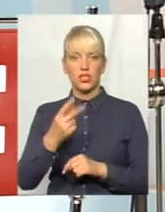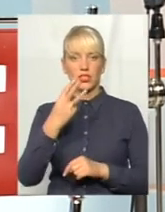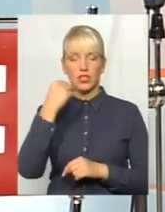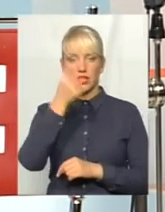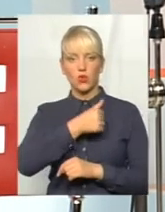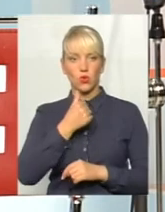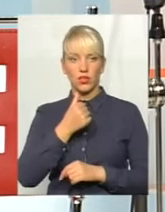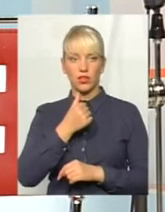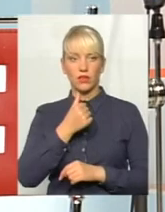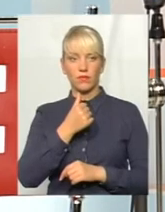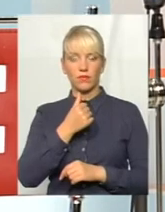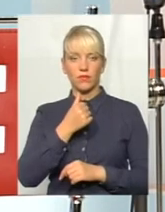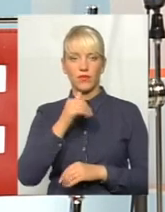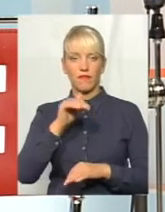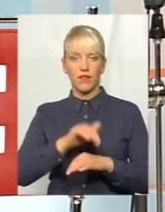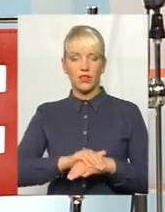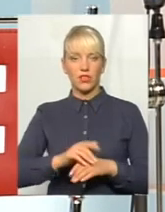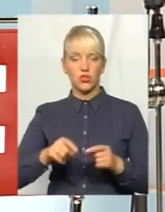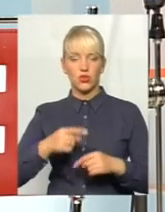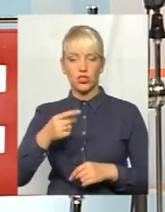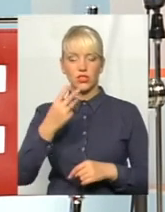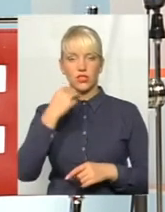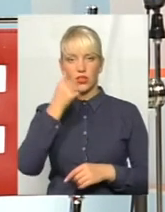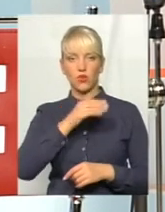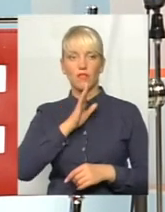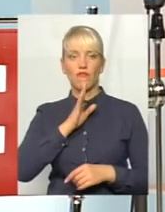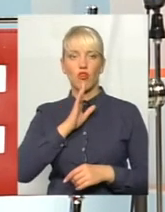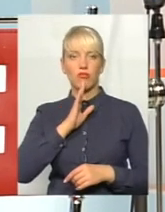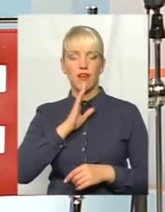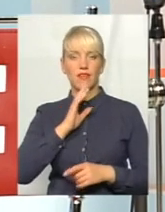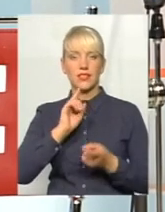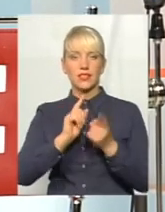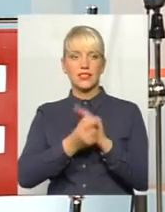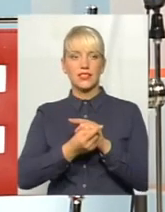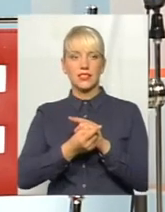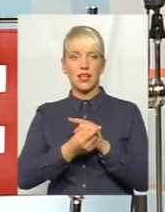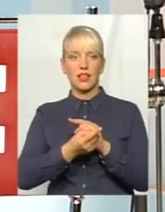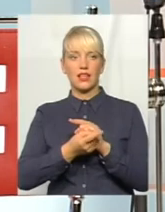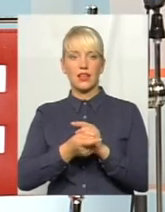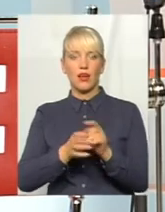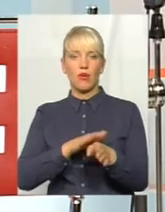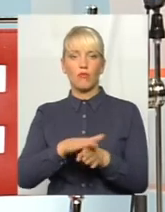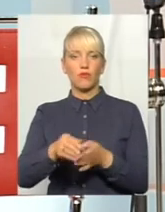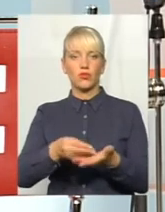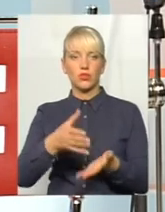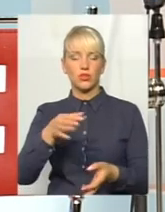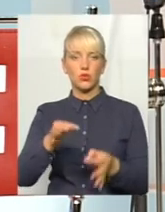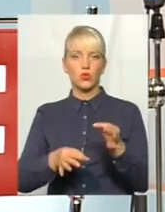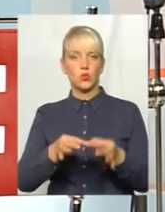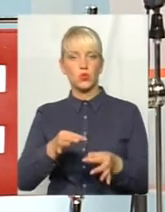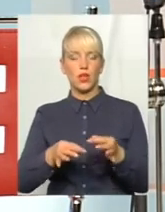фактично, через три роки вона стала вже повноцінною, скажімо так, суддею.